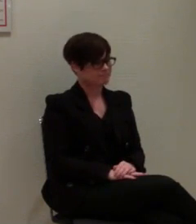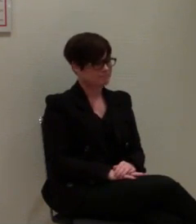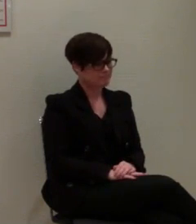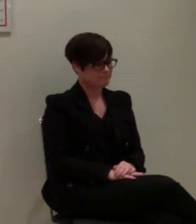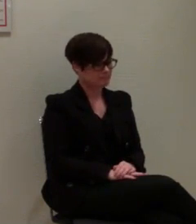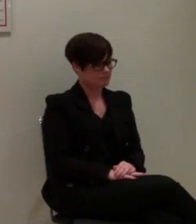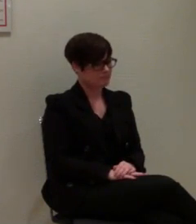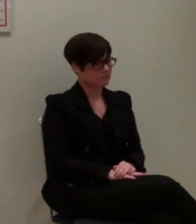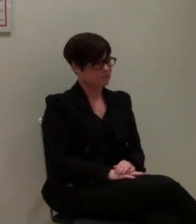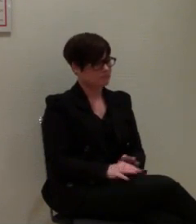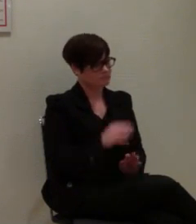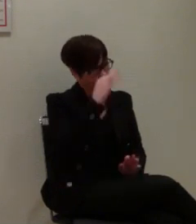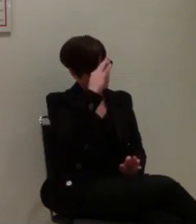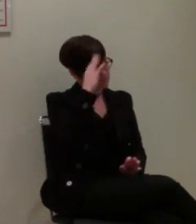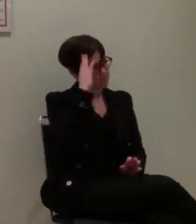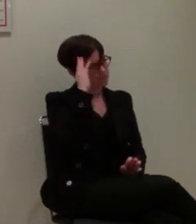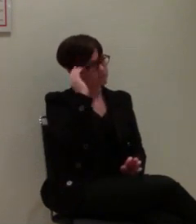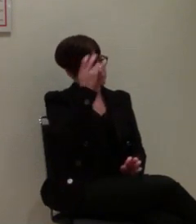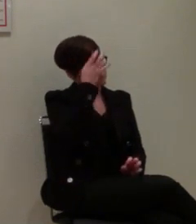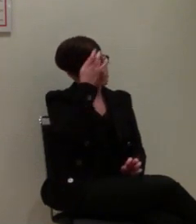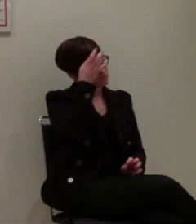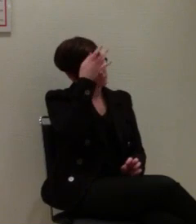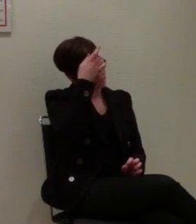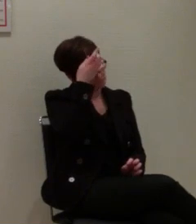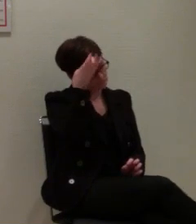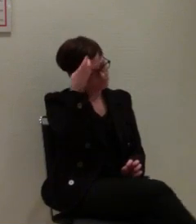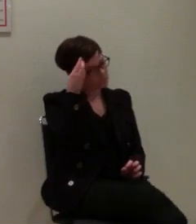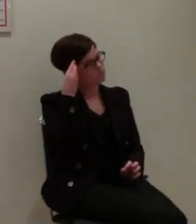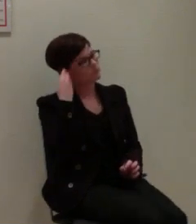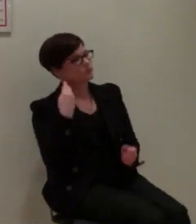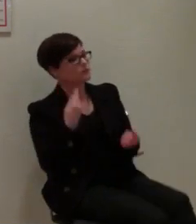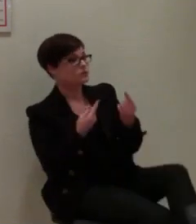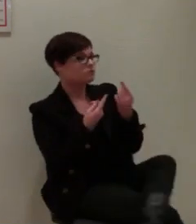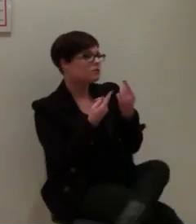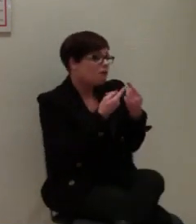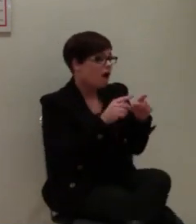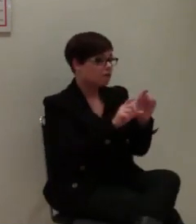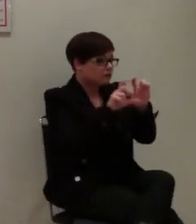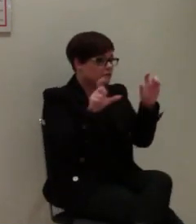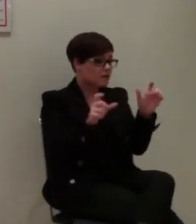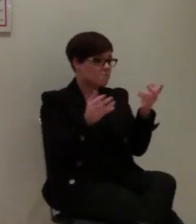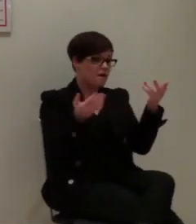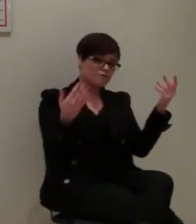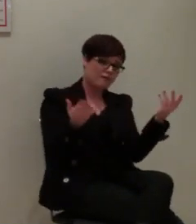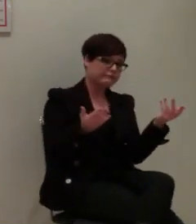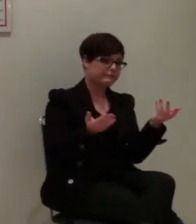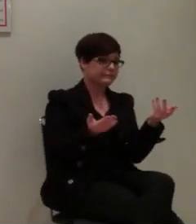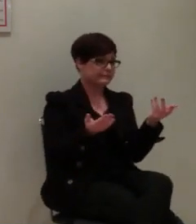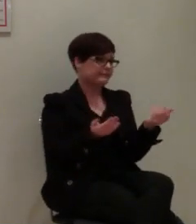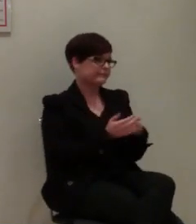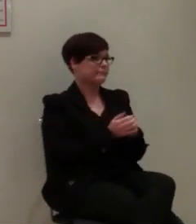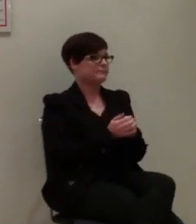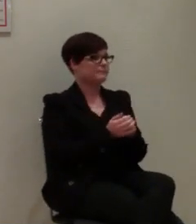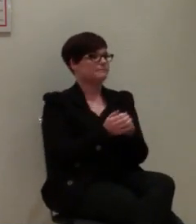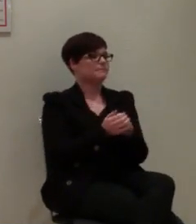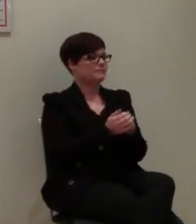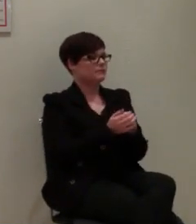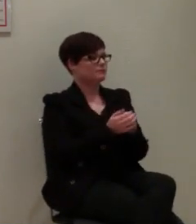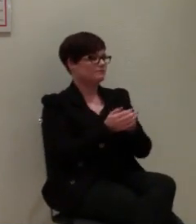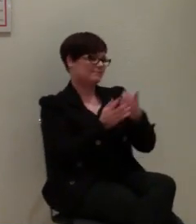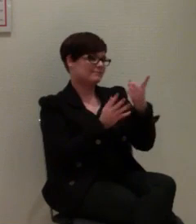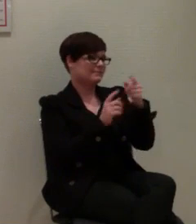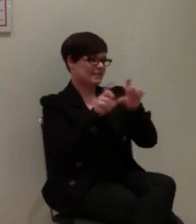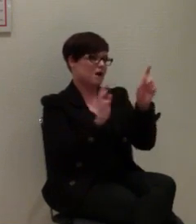Dann haben wir ein weiteres Thema, eine weitere Herausforderung, die es gilt zu schaffen, das ist der